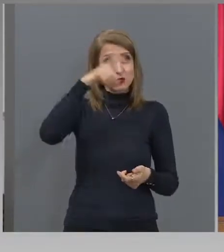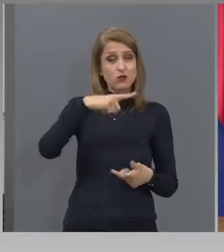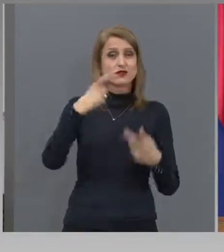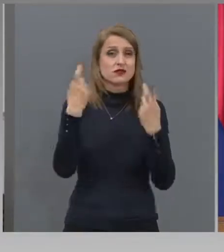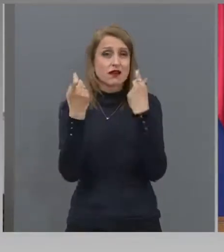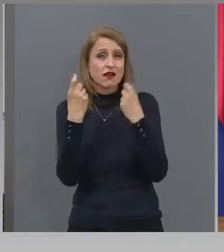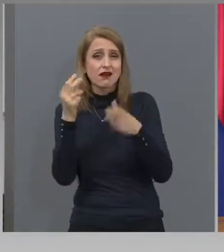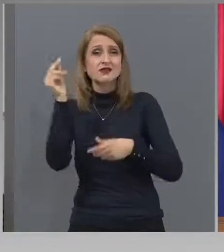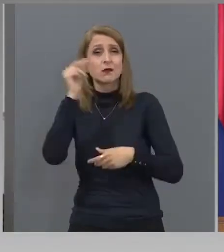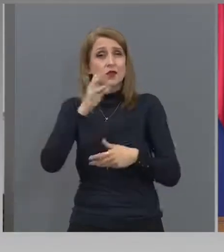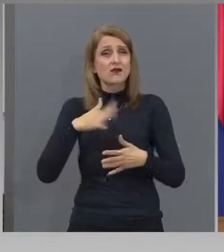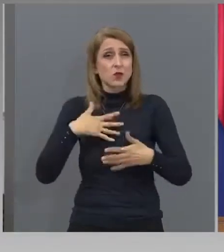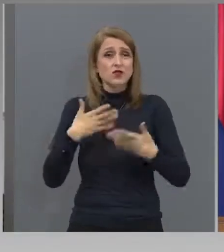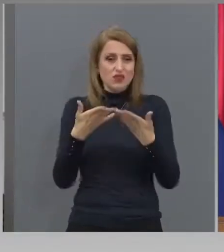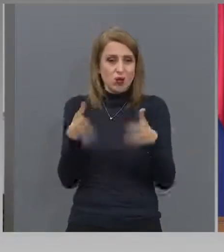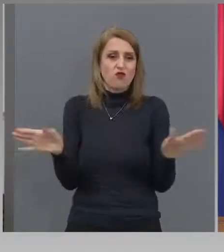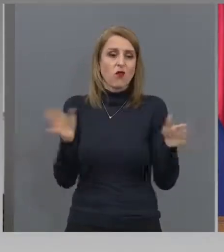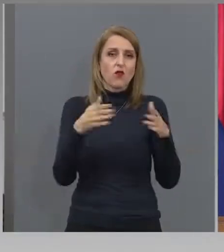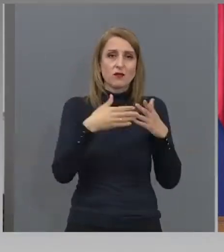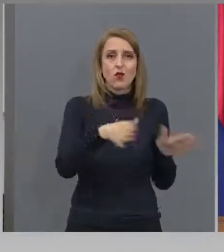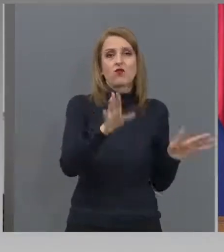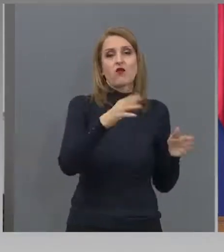да отвориме. Много ни си иска.